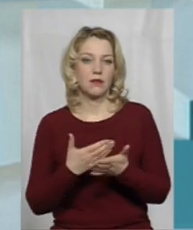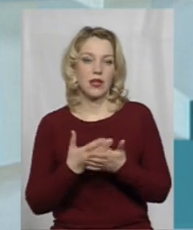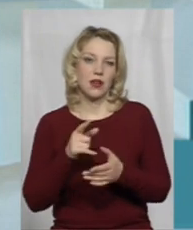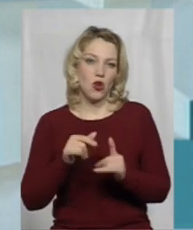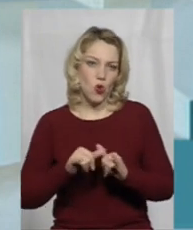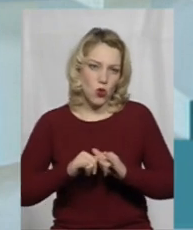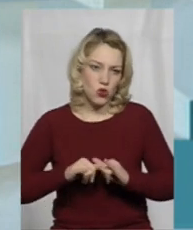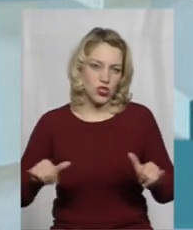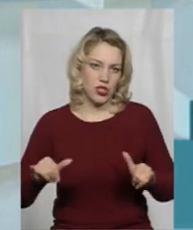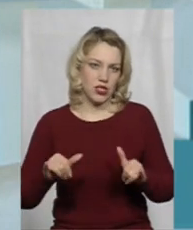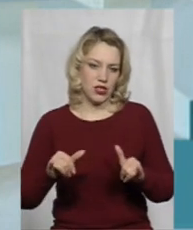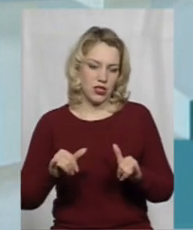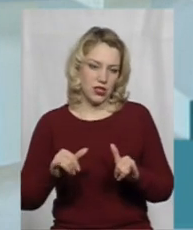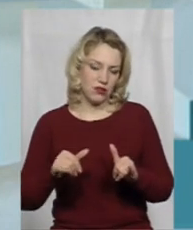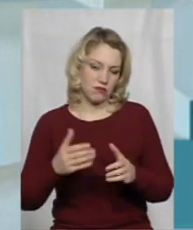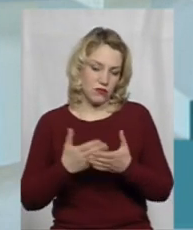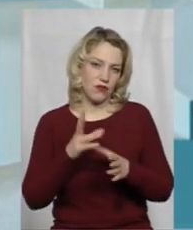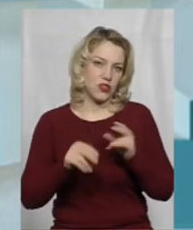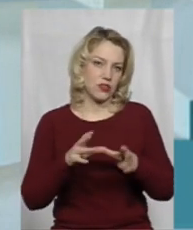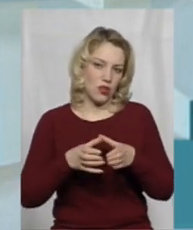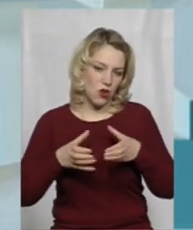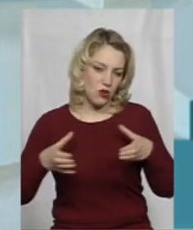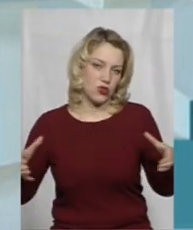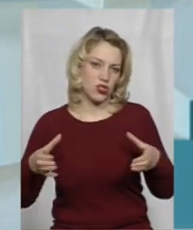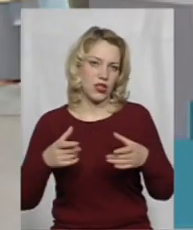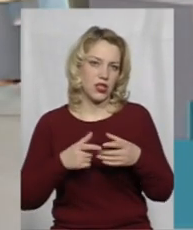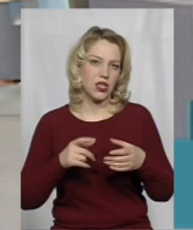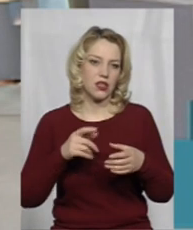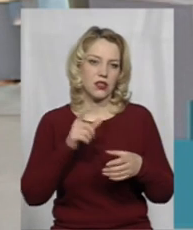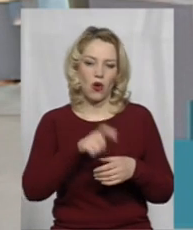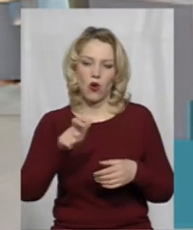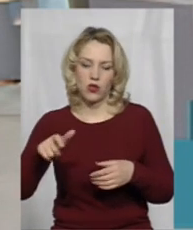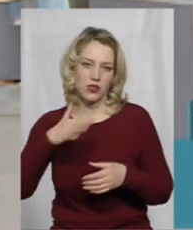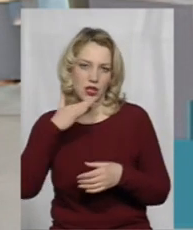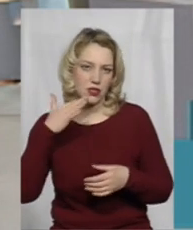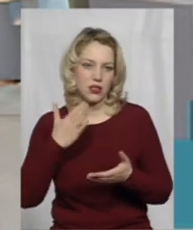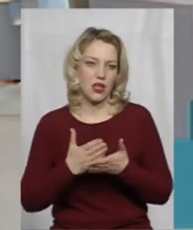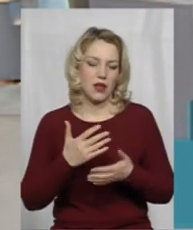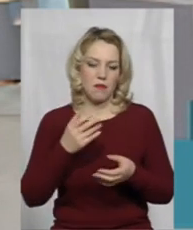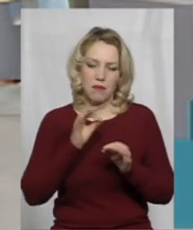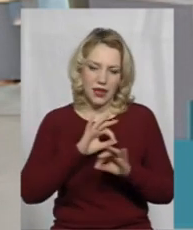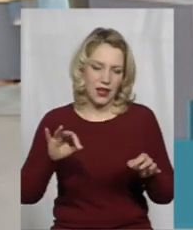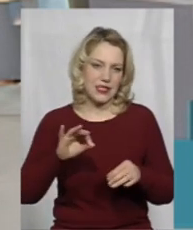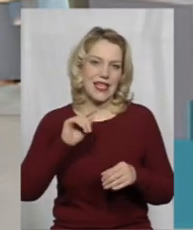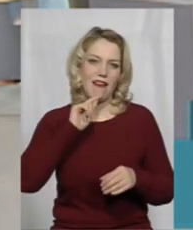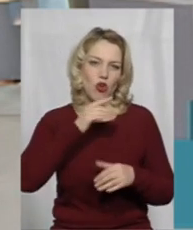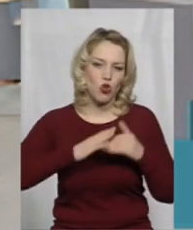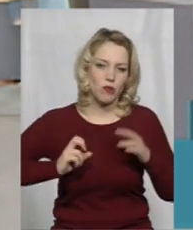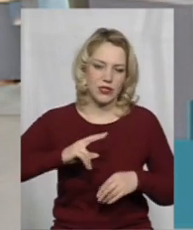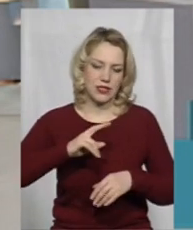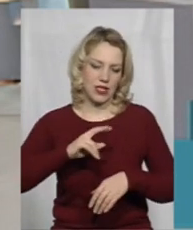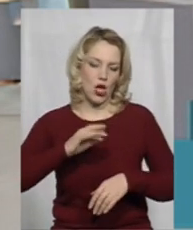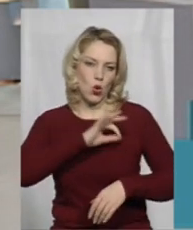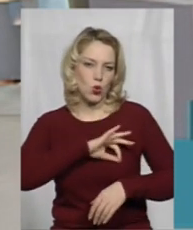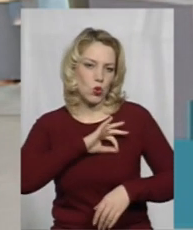напевно, контингент є досить такий широкий. З того, що я дивився в списку, є прекрасні економісти, є юристи, є лікарі,